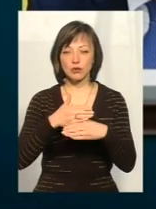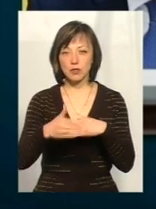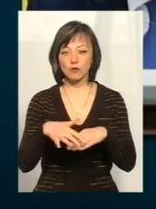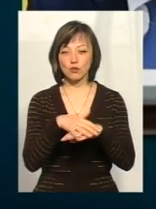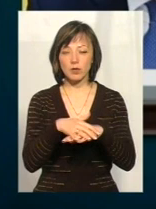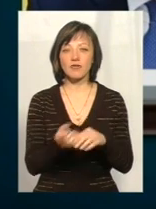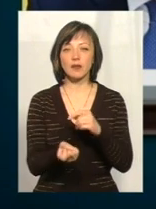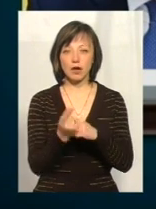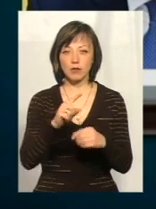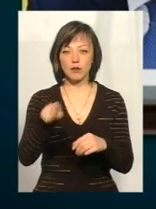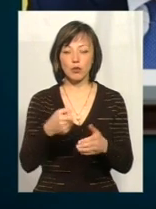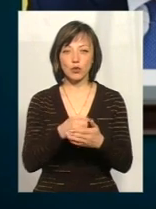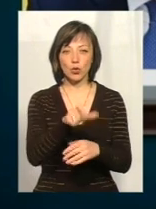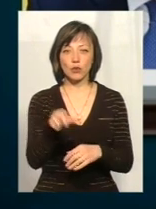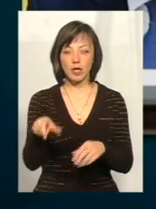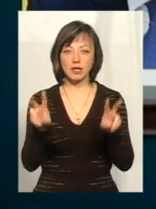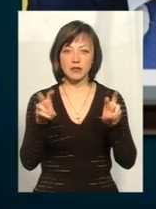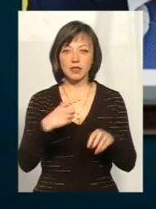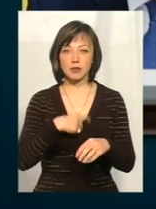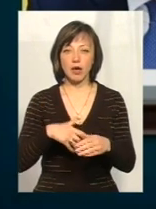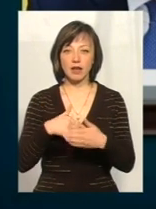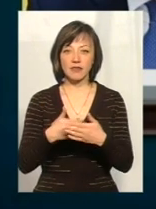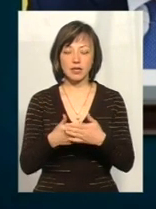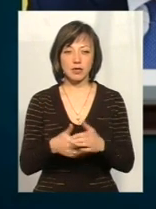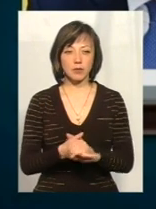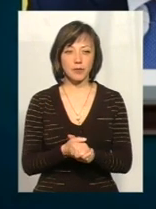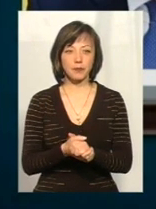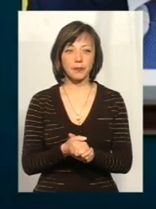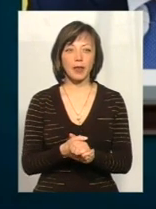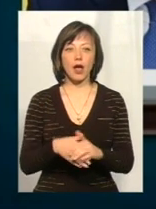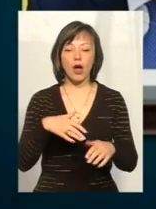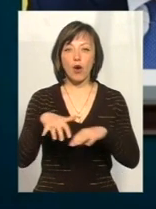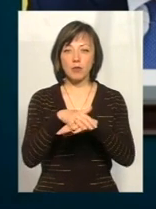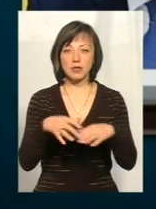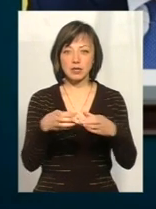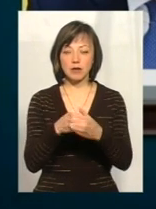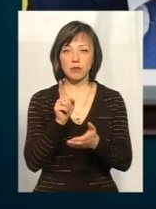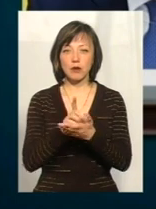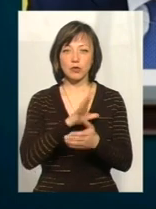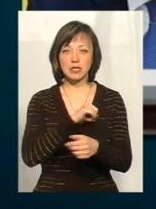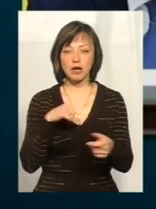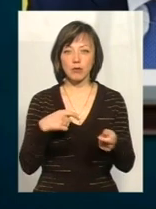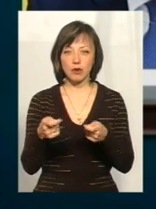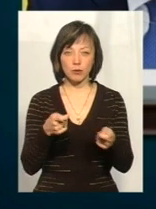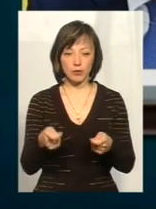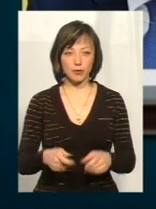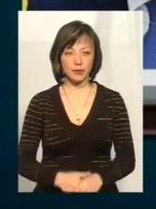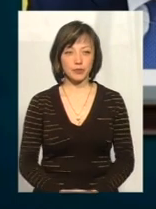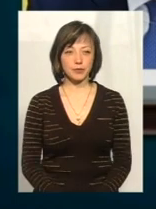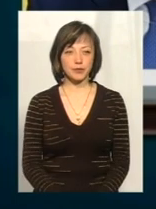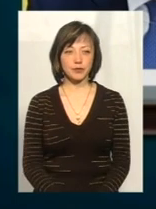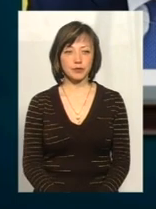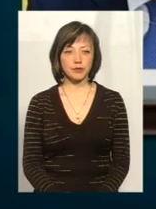суспільстві виникатимуть вимоги до людей, які називають себе громадськими активістами. Громадський сектор має бути саморегульованим. Прем'єр-міністр України